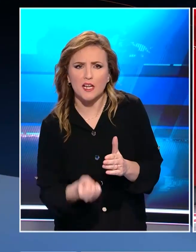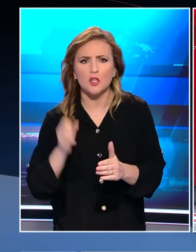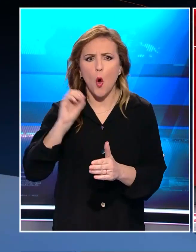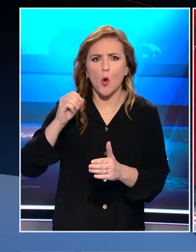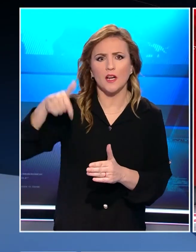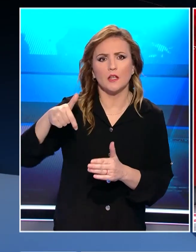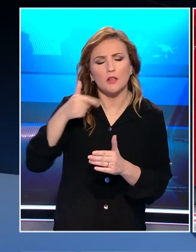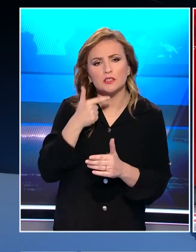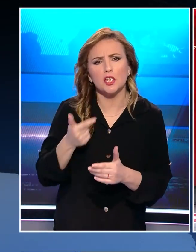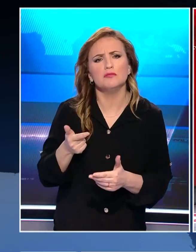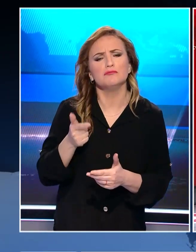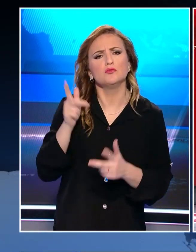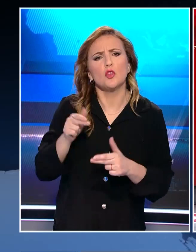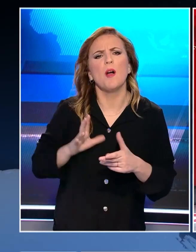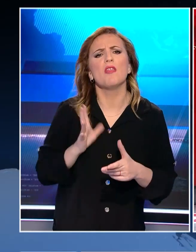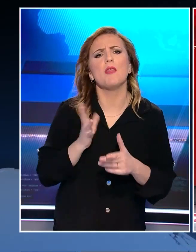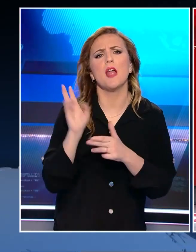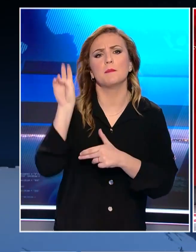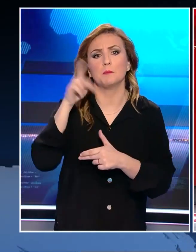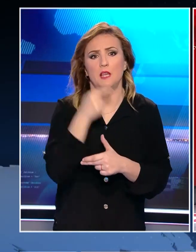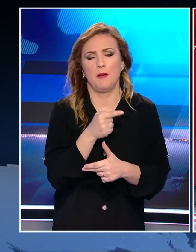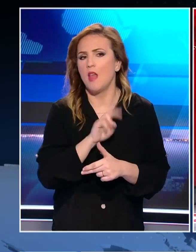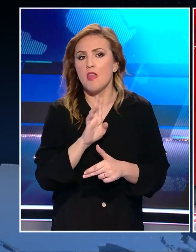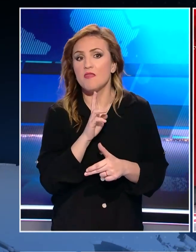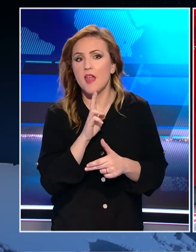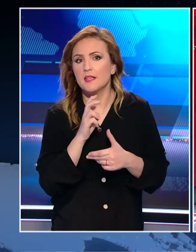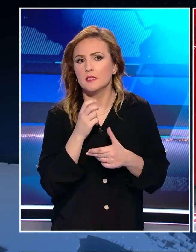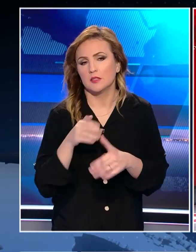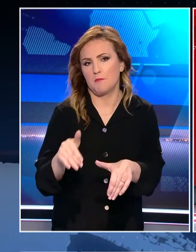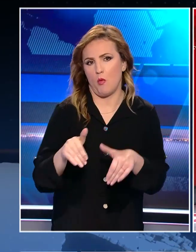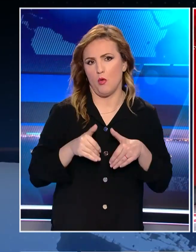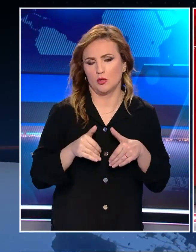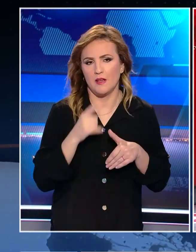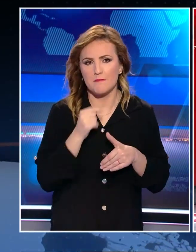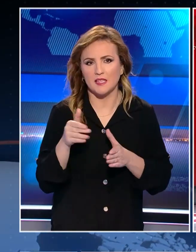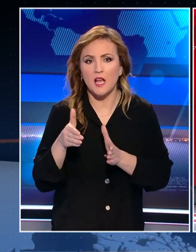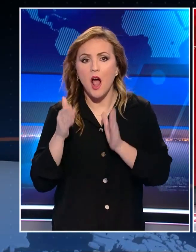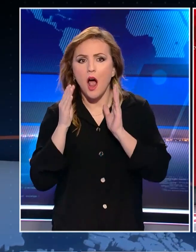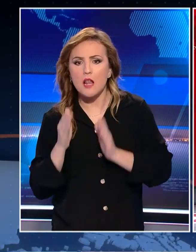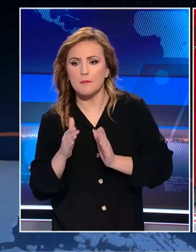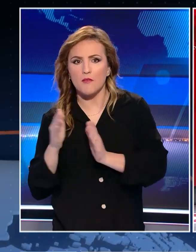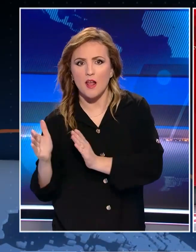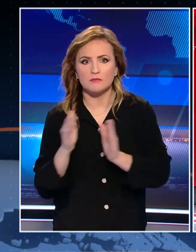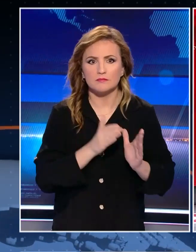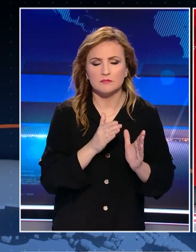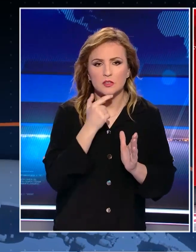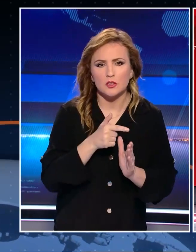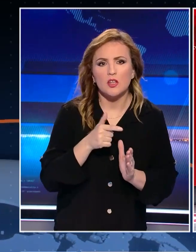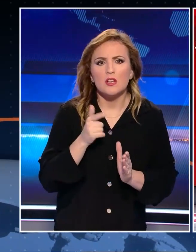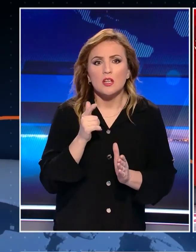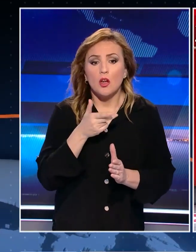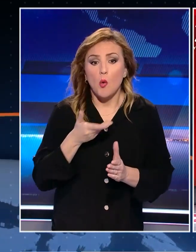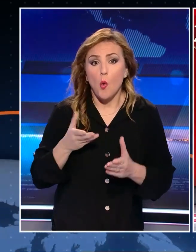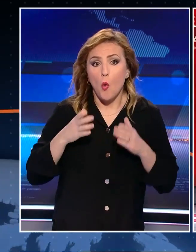καταλαβαίνετε ότι με τον ένα ή τον άλλο τρόπο υπήρξε ένα συμβιβασμός από κάθε πλευρά. καθώς το σώμα του συνεδρίου είπε όχι στα σενάρια